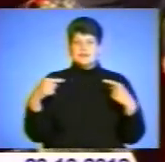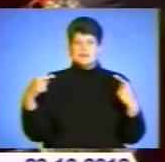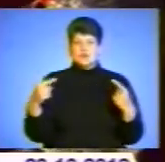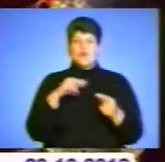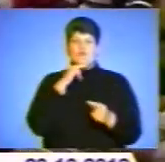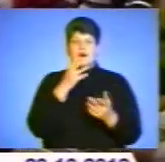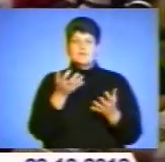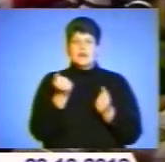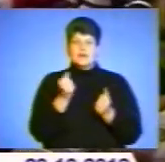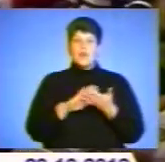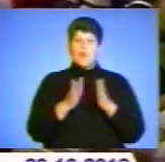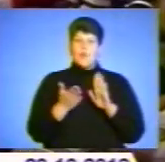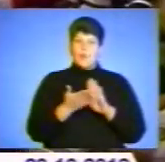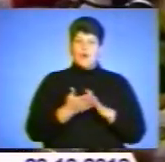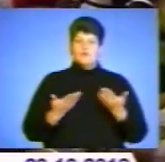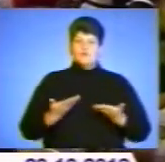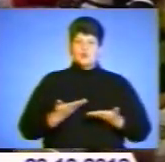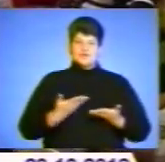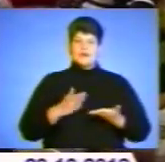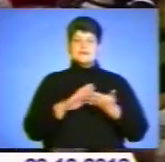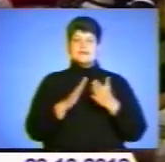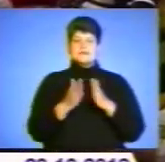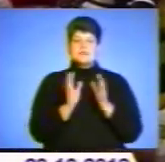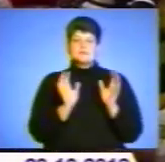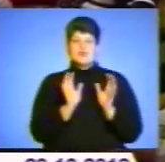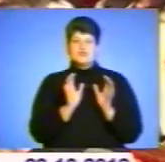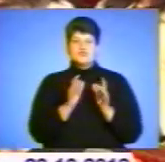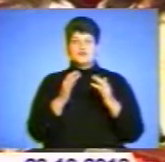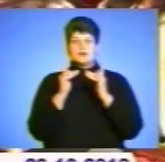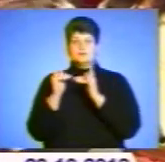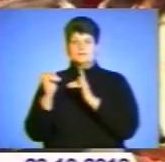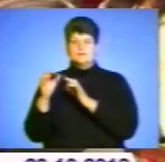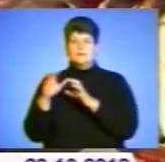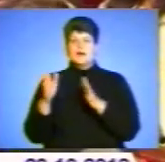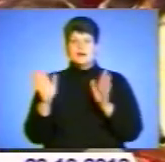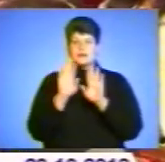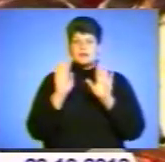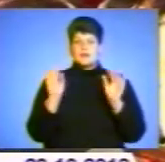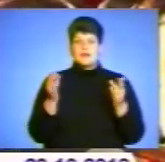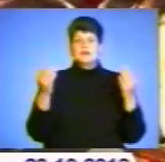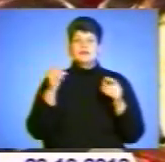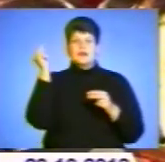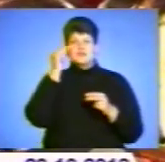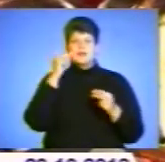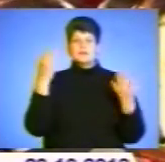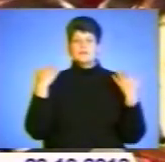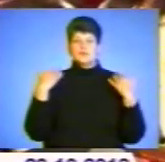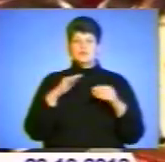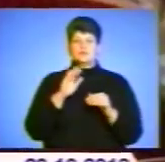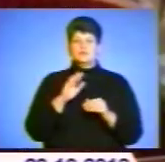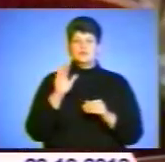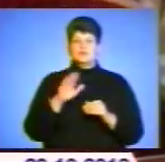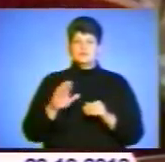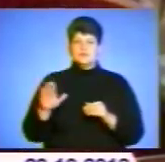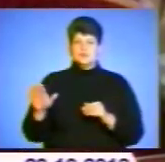зокрема, умови проживання, стан збереження майна, організацію дозвілля, навчання та відпочинку учнів та студентської